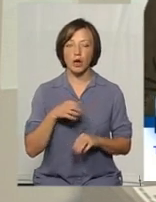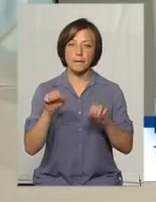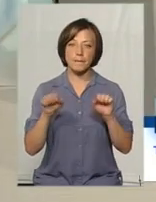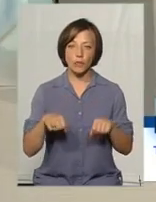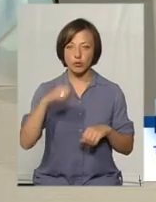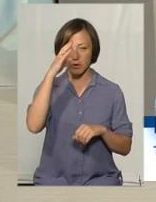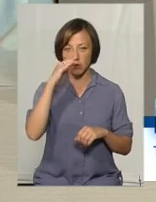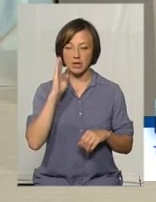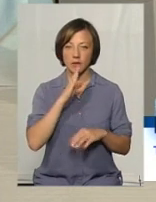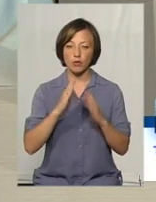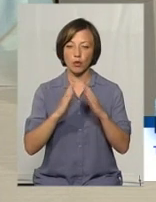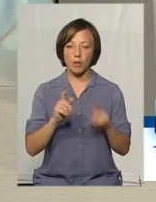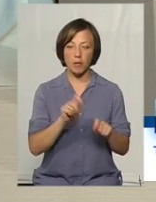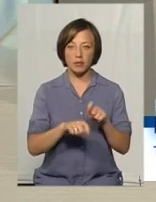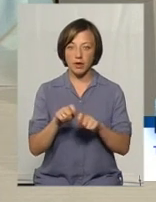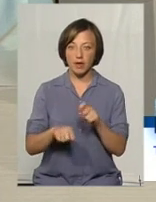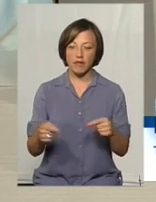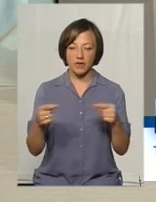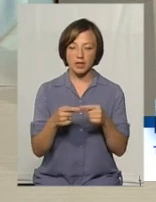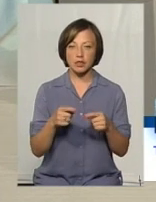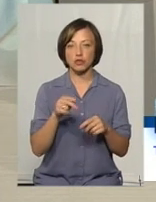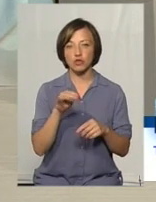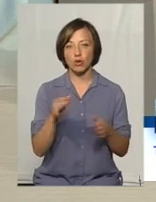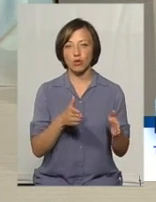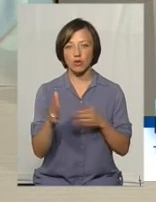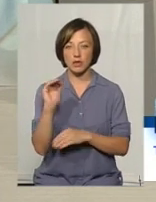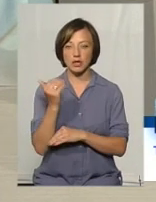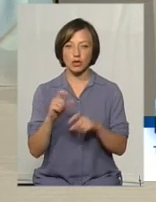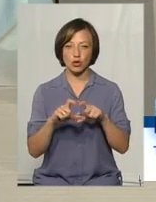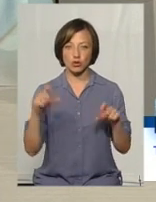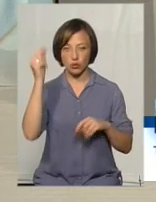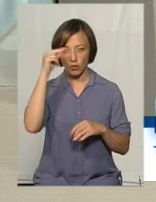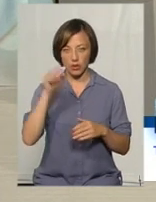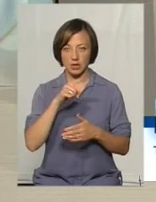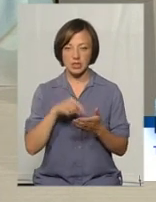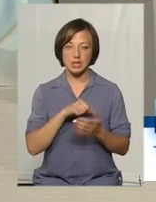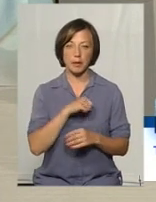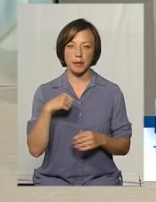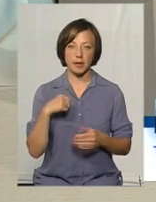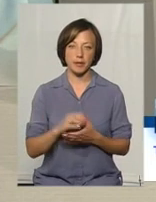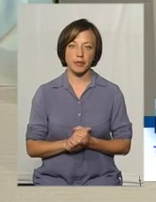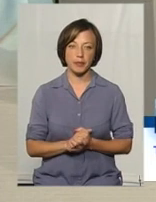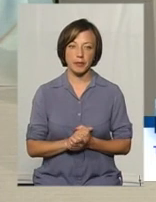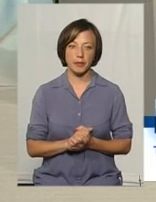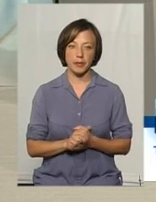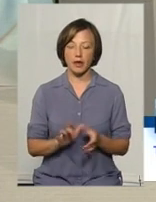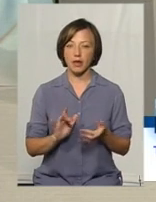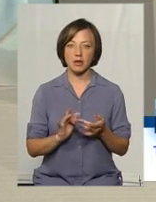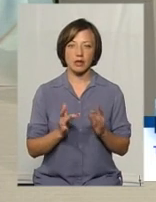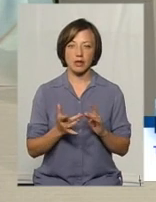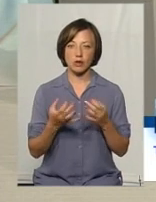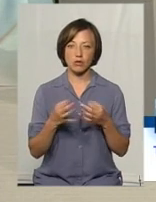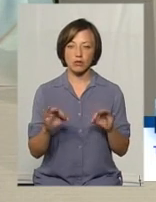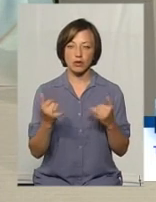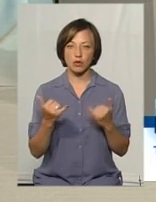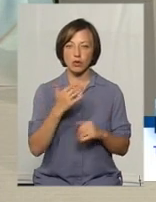протестувати, визначити, перевірити, чи готова їхня дитина до школи самі? Інтернет дозволяє сьогодні